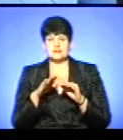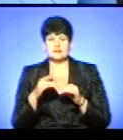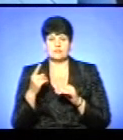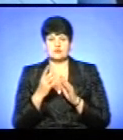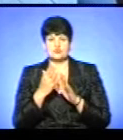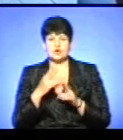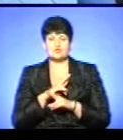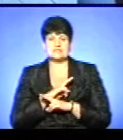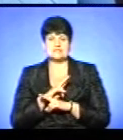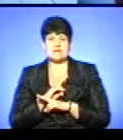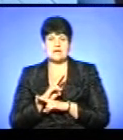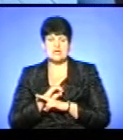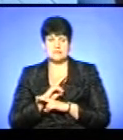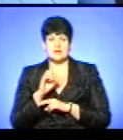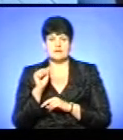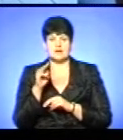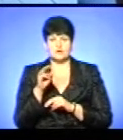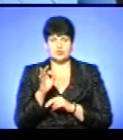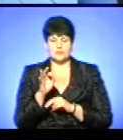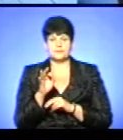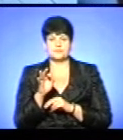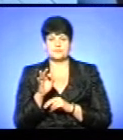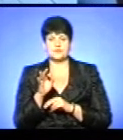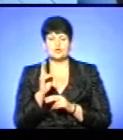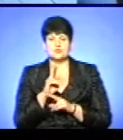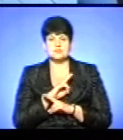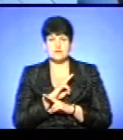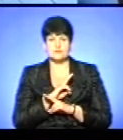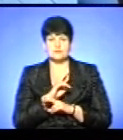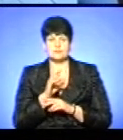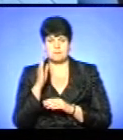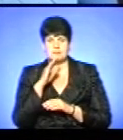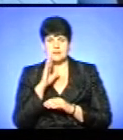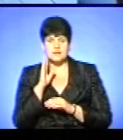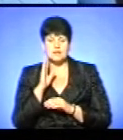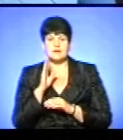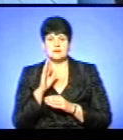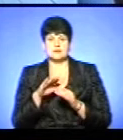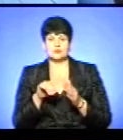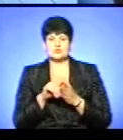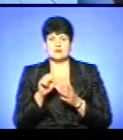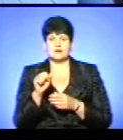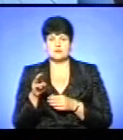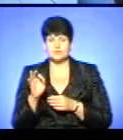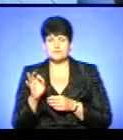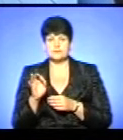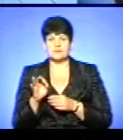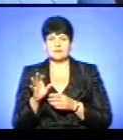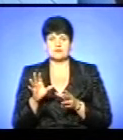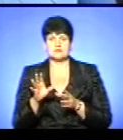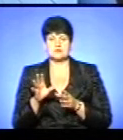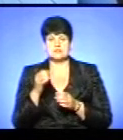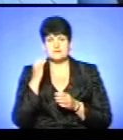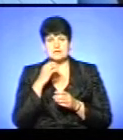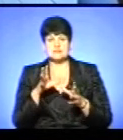першу чергу загиблих, чи батьки загинули під час терористичної операції, а також діти учасників АТО. Десь за дякій співпраці